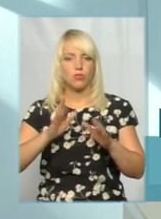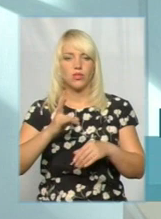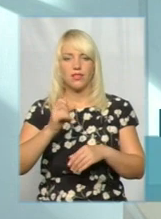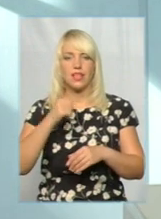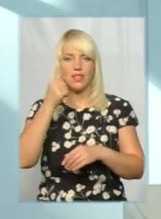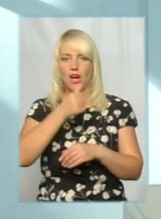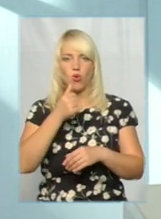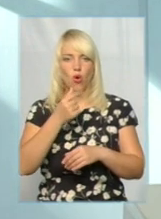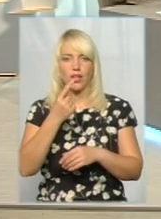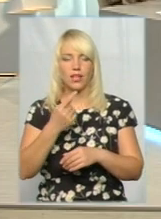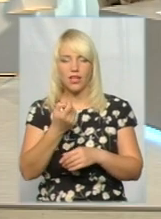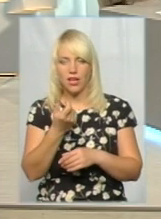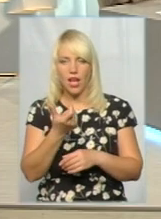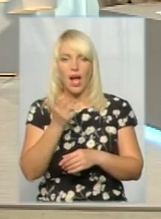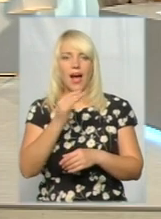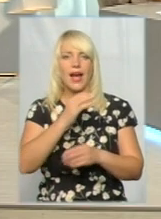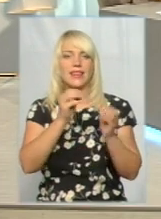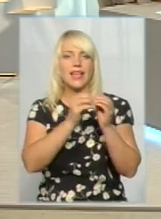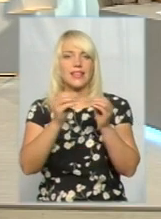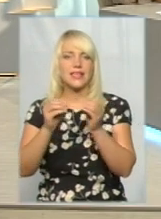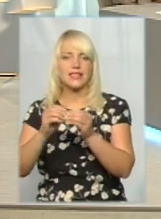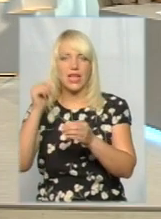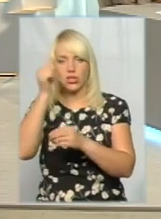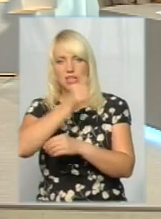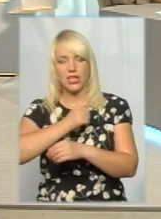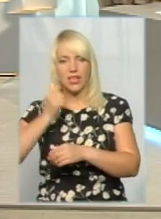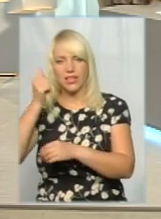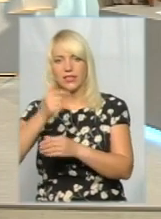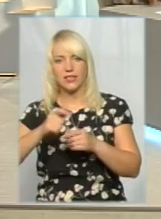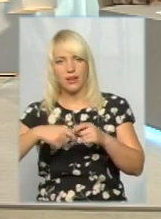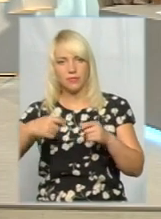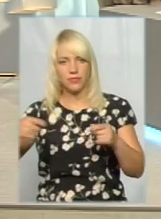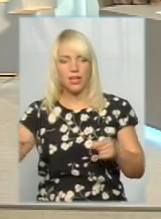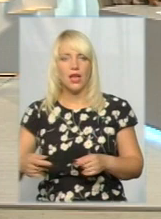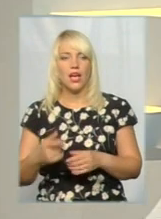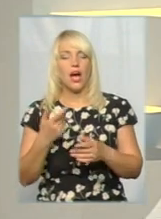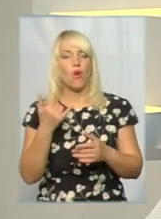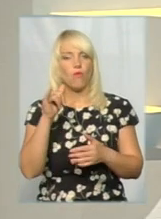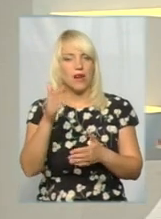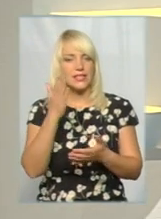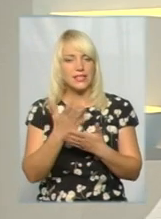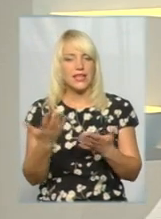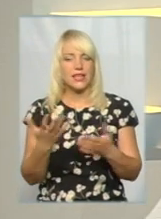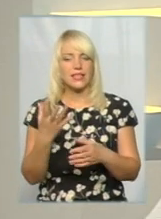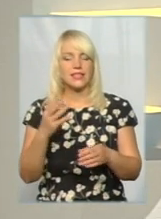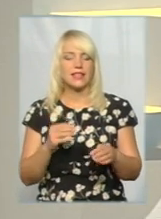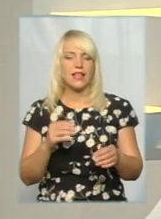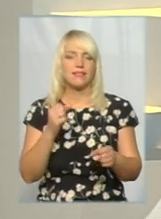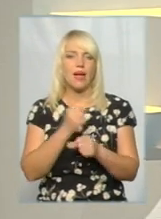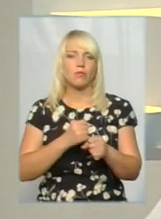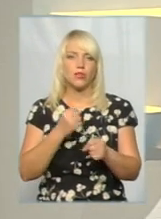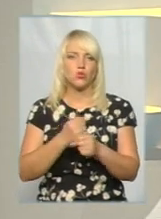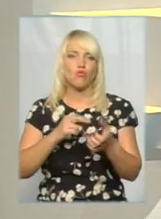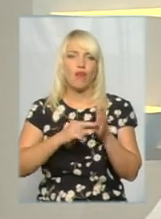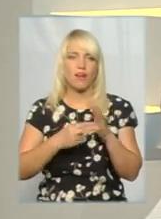можливо, на десятиліття. Але на сьогодні є якісь напрацювання, що 100% буде зроблено в парку? Те, що